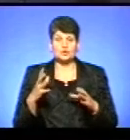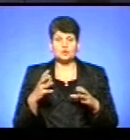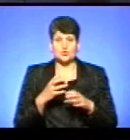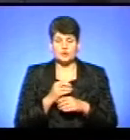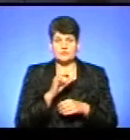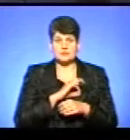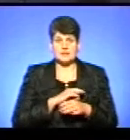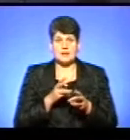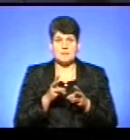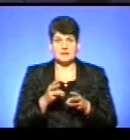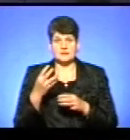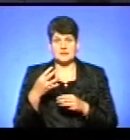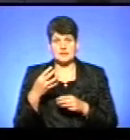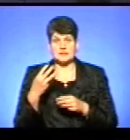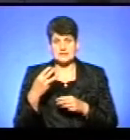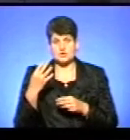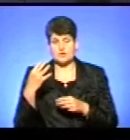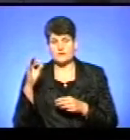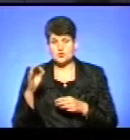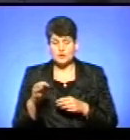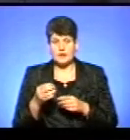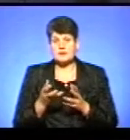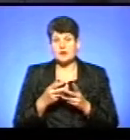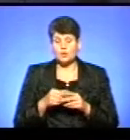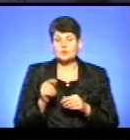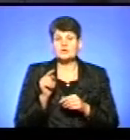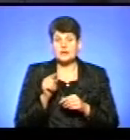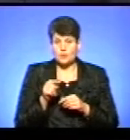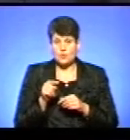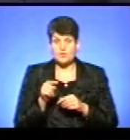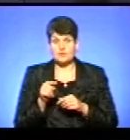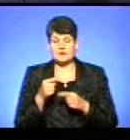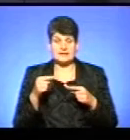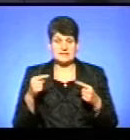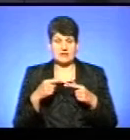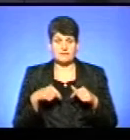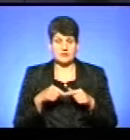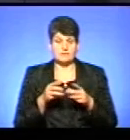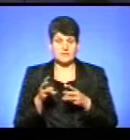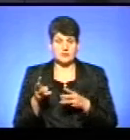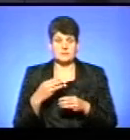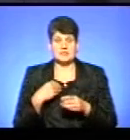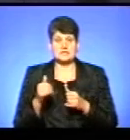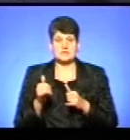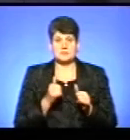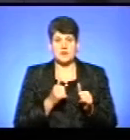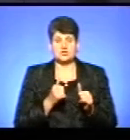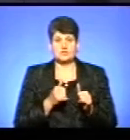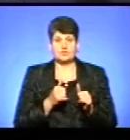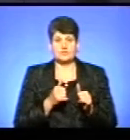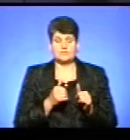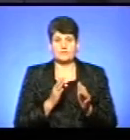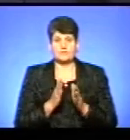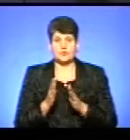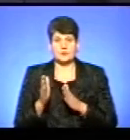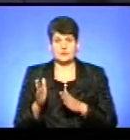споживання палива на 30-40%. А за рахунок такої впровадження різних видів палива на одних котелян ми забезпечимо безпеку,